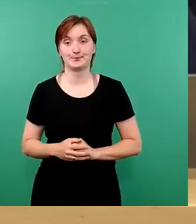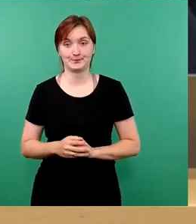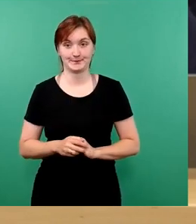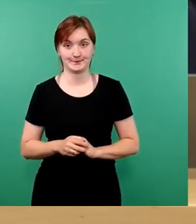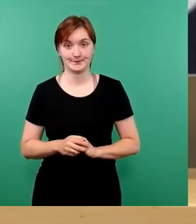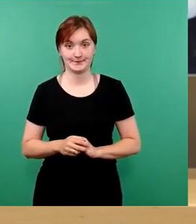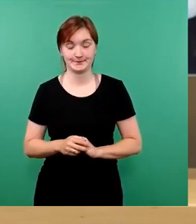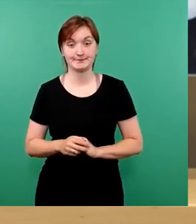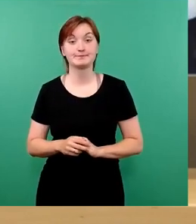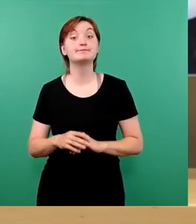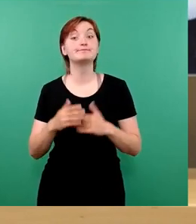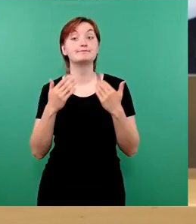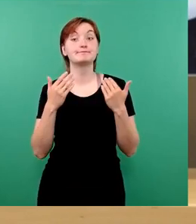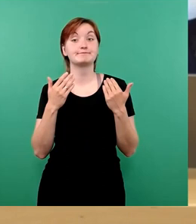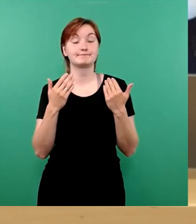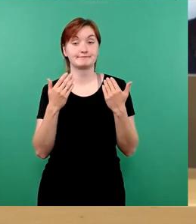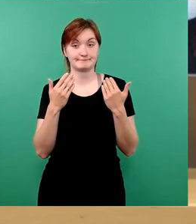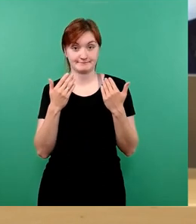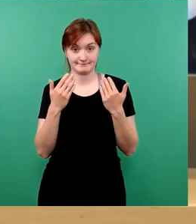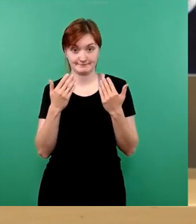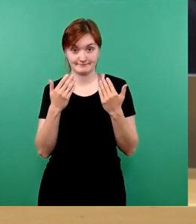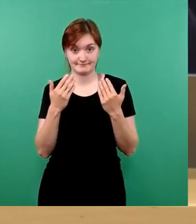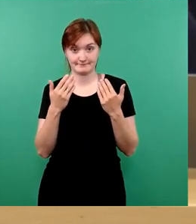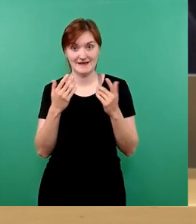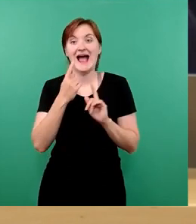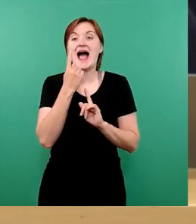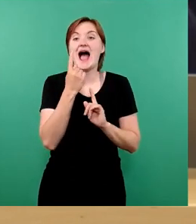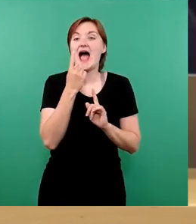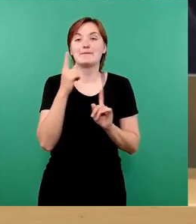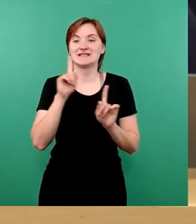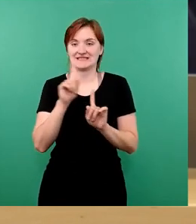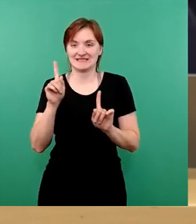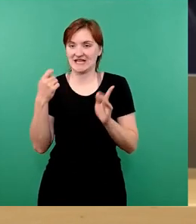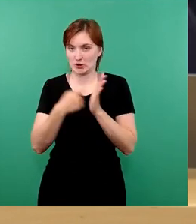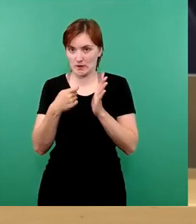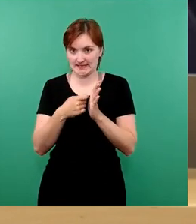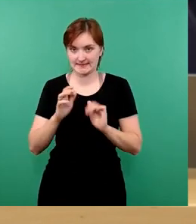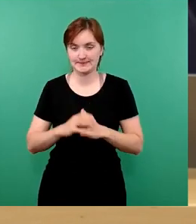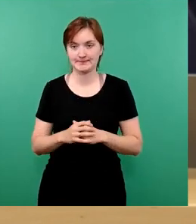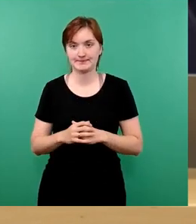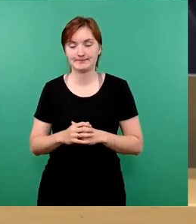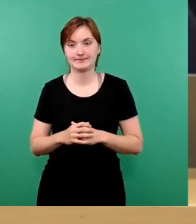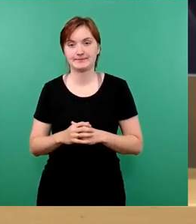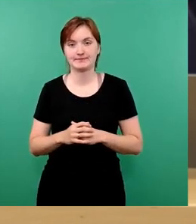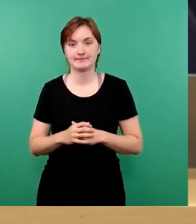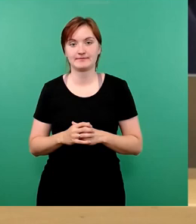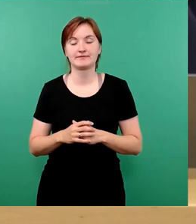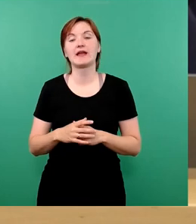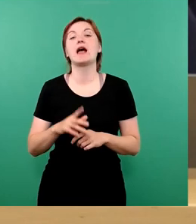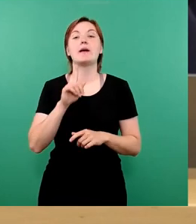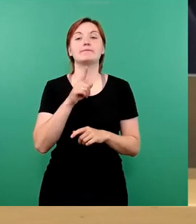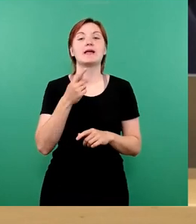Es empfiehlen auch, achso, und einmal ungültig war gewesen, das war echt noch wichtig. Einmal auf Herrn Lichty